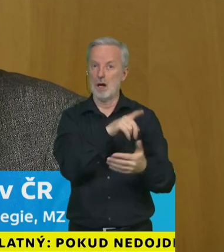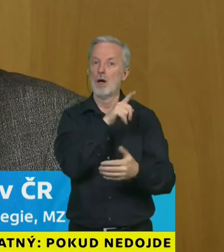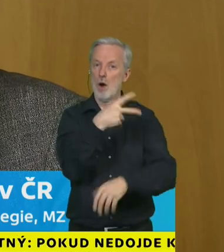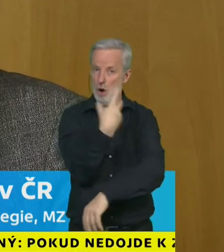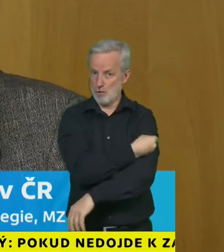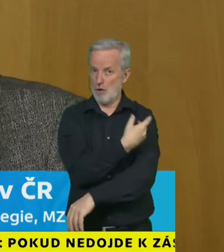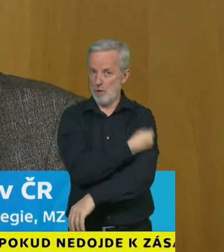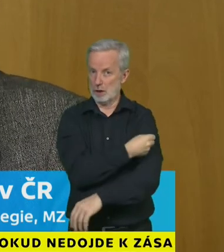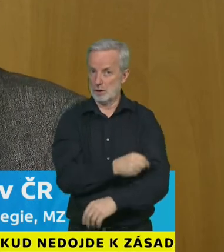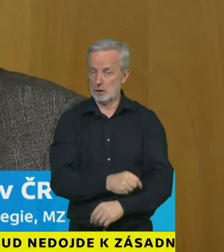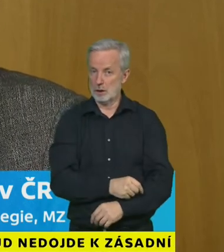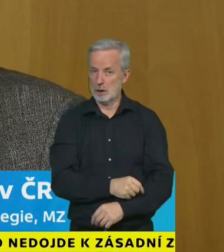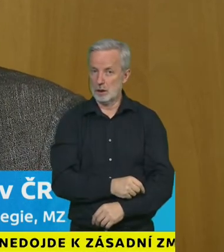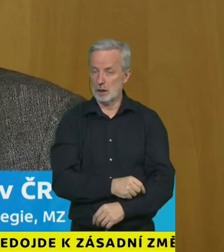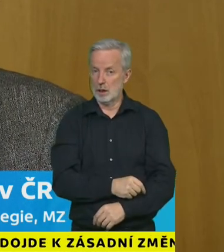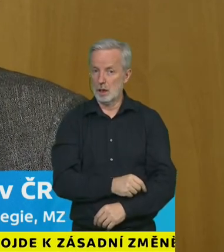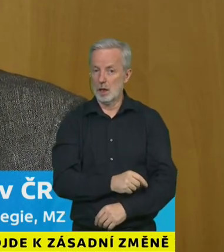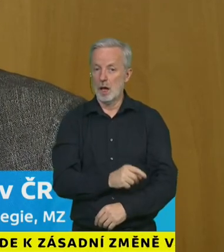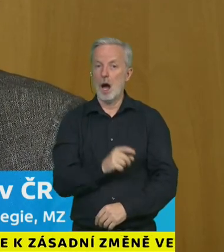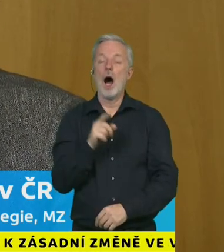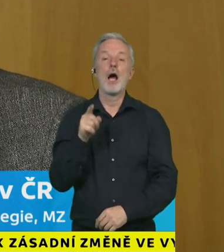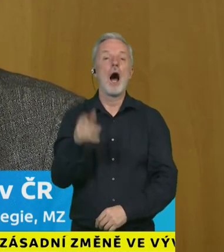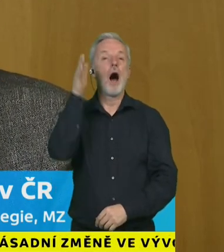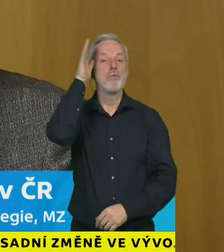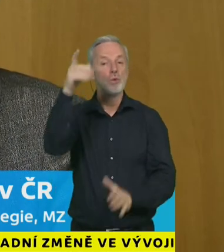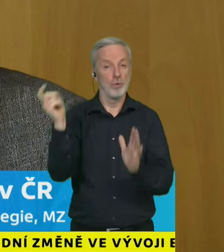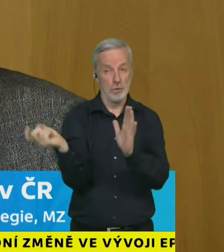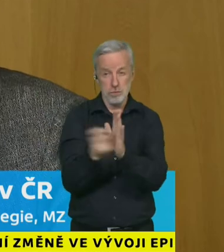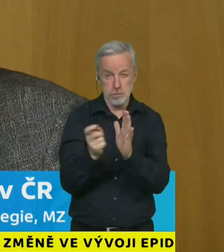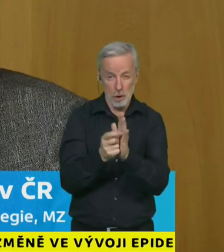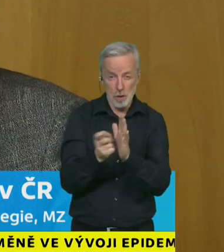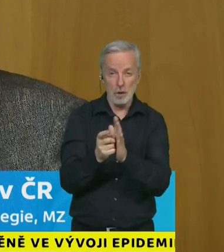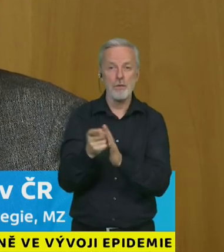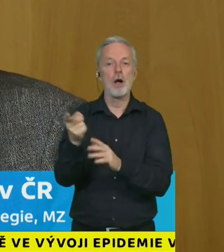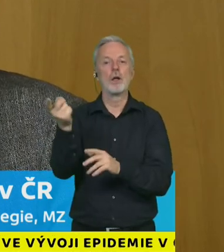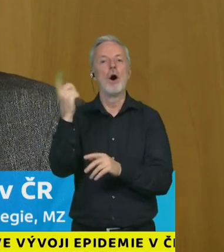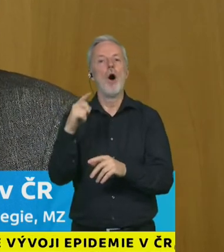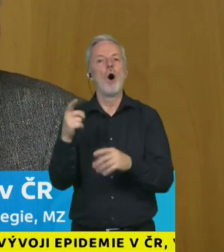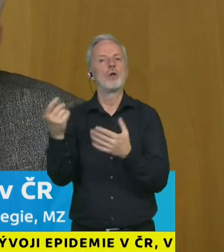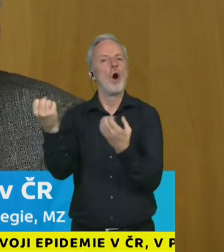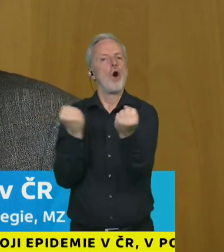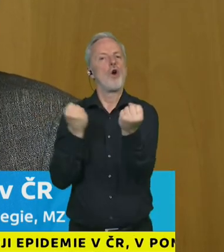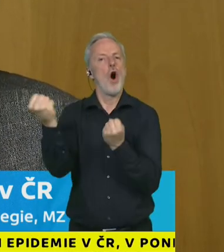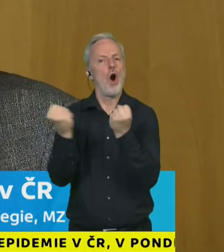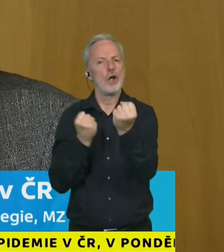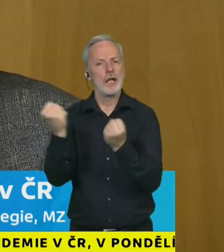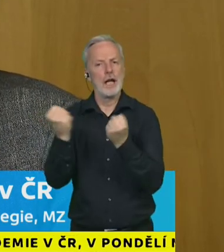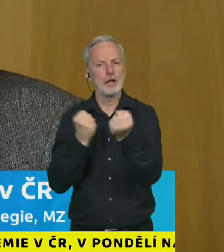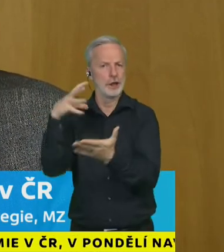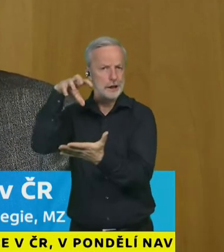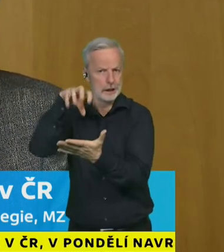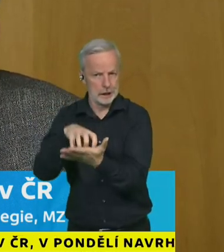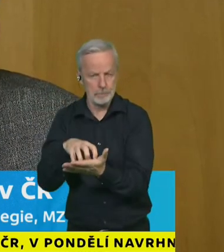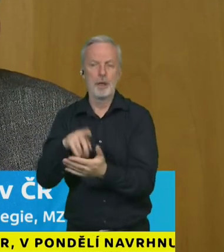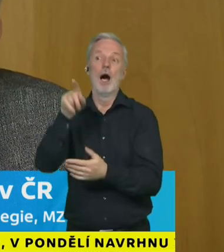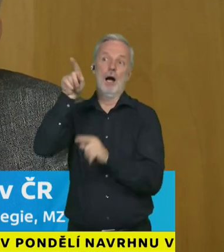ten okamžik kdy si budu žádat výstup z klinické skupiny toho koordinačního týmu který by